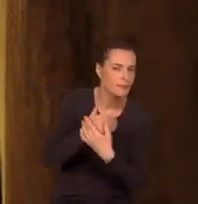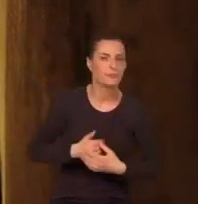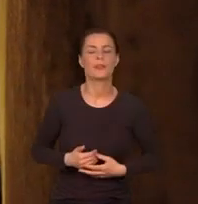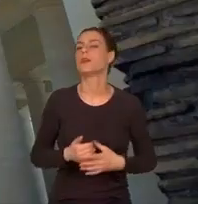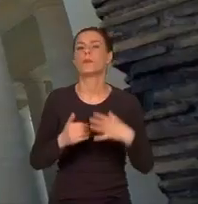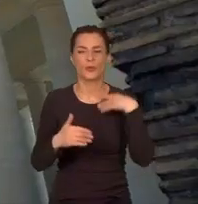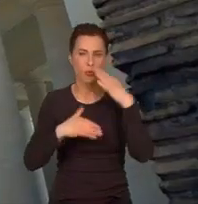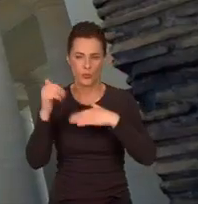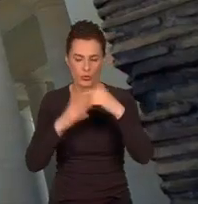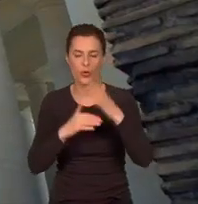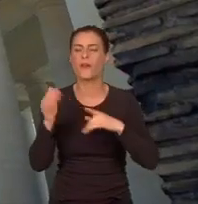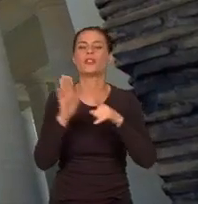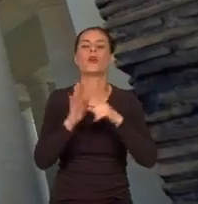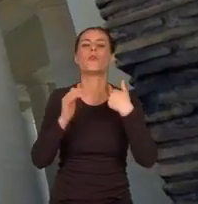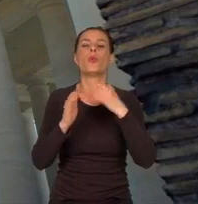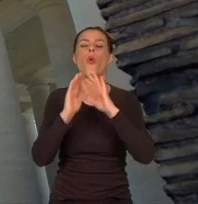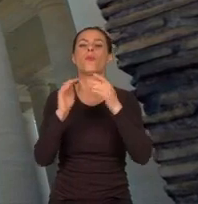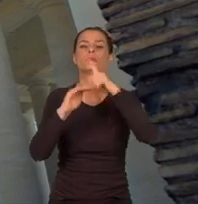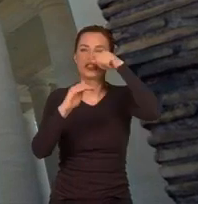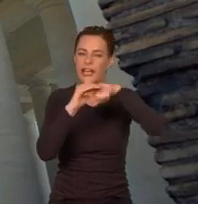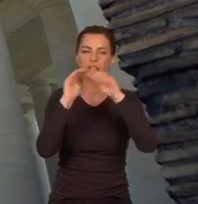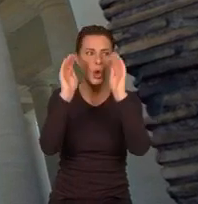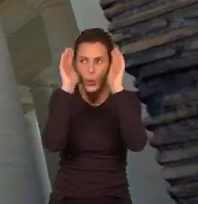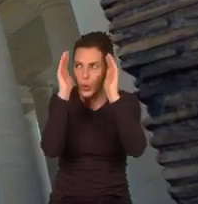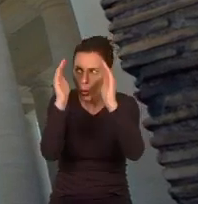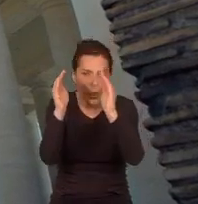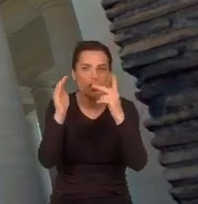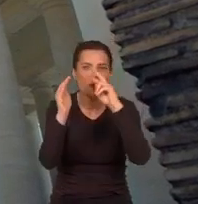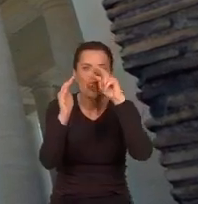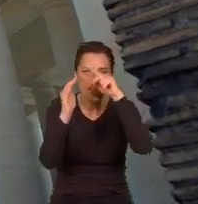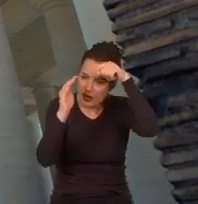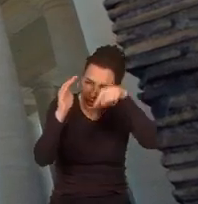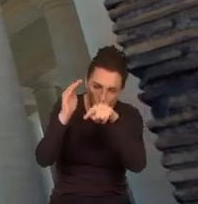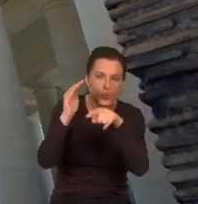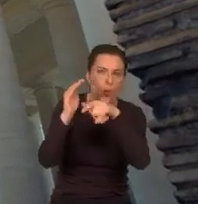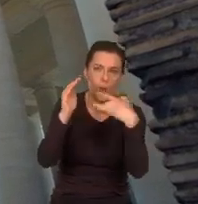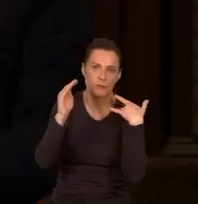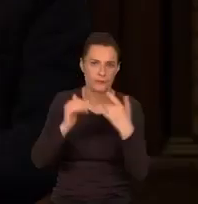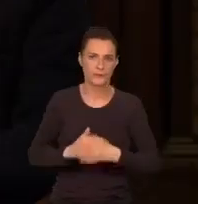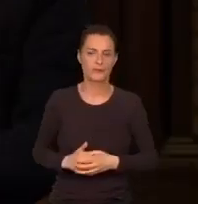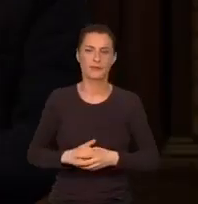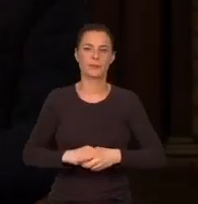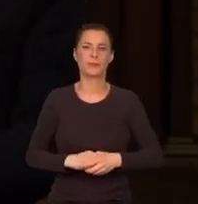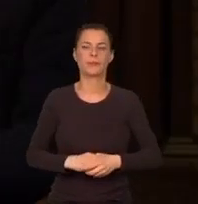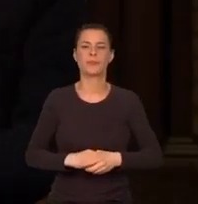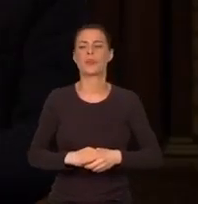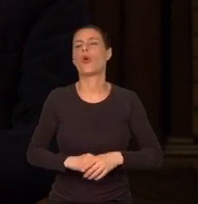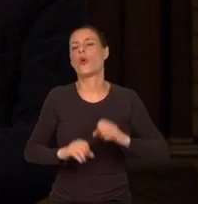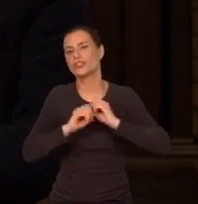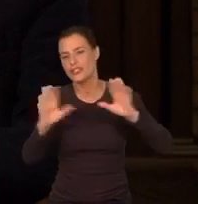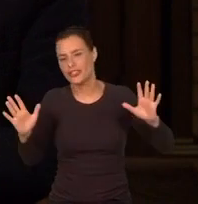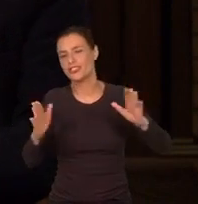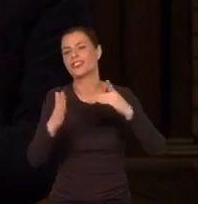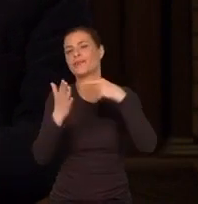Zbudowano go jako osłonięte przejście, by nie było widać, co dzieje się wewnątrz. I oczywiście